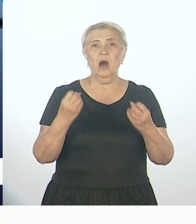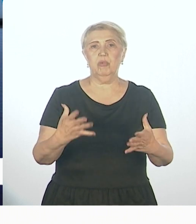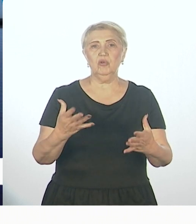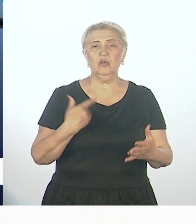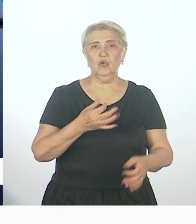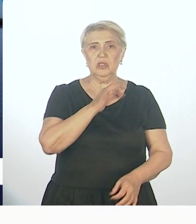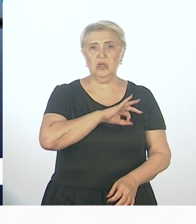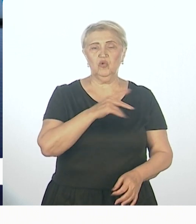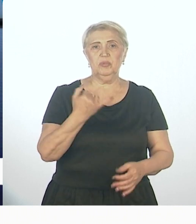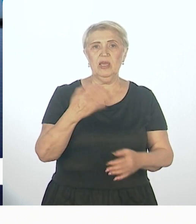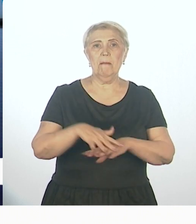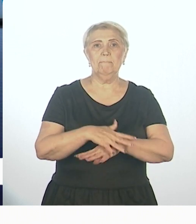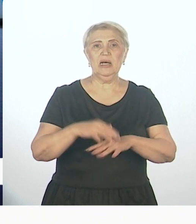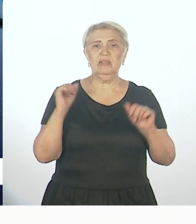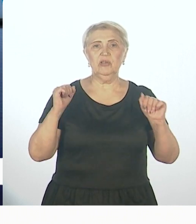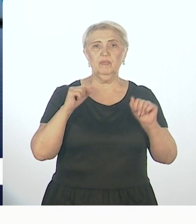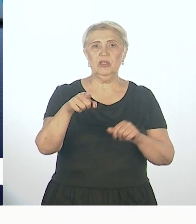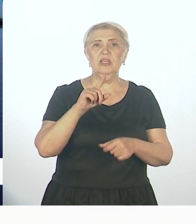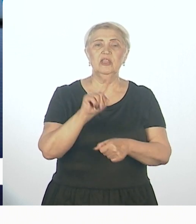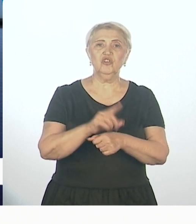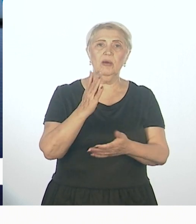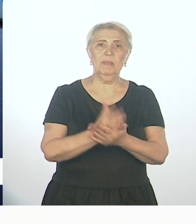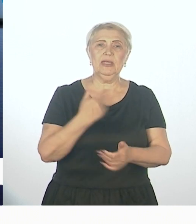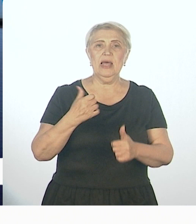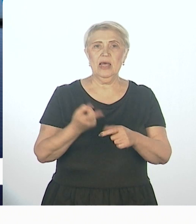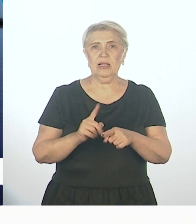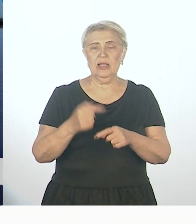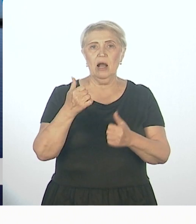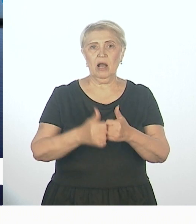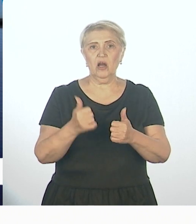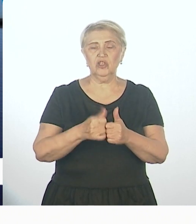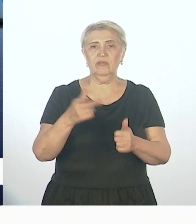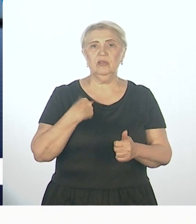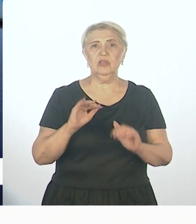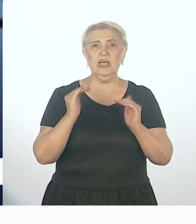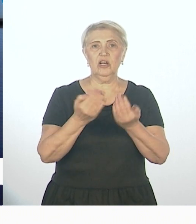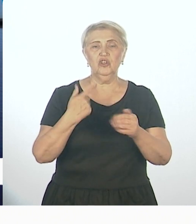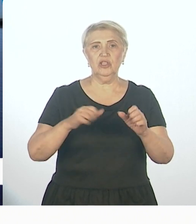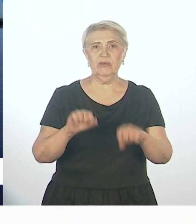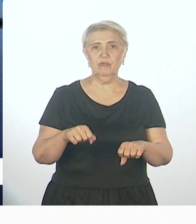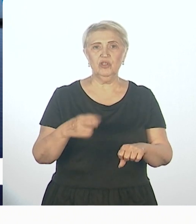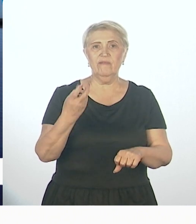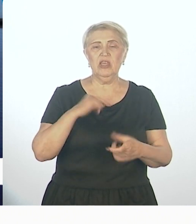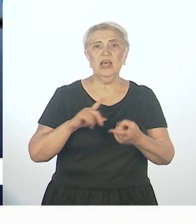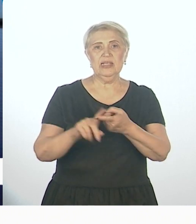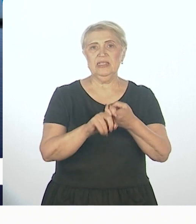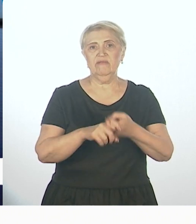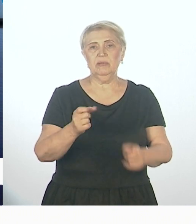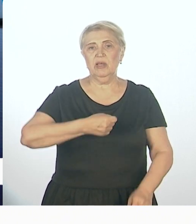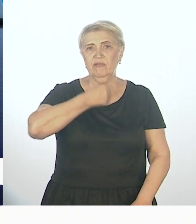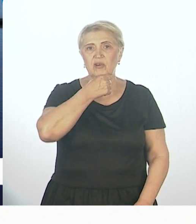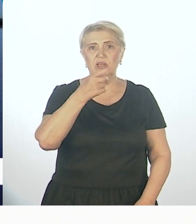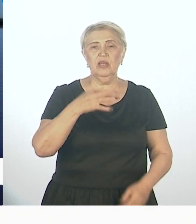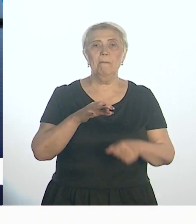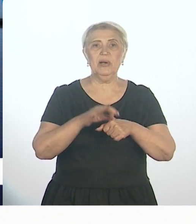культура и массовый спорт, они должны быть для каждого человека с ограниченной возможностью здоровья вне зависимости от возраста. И прошли